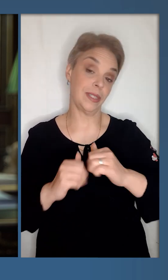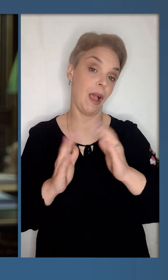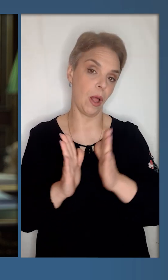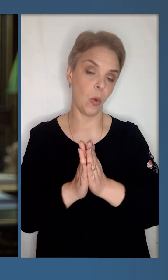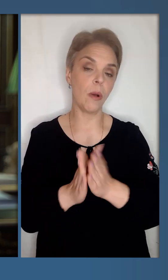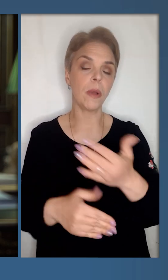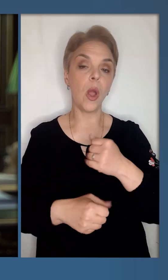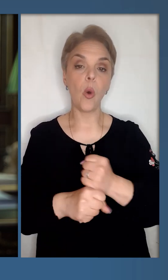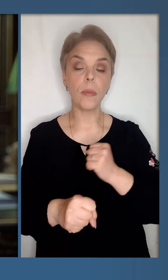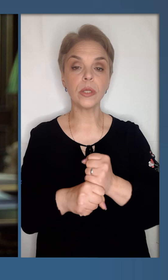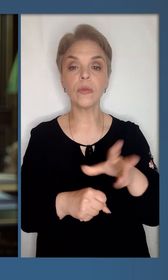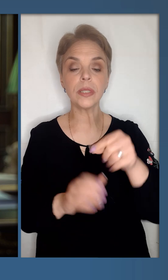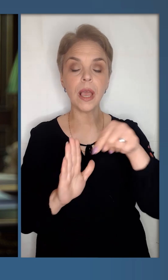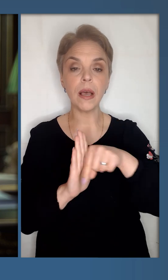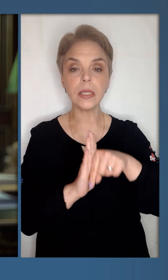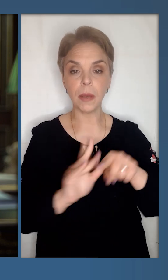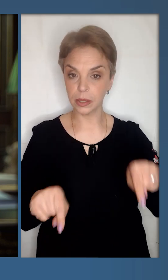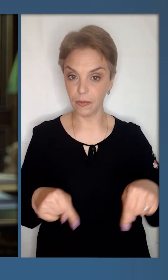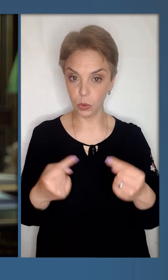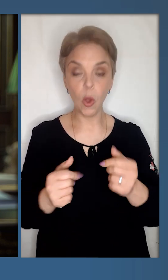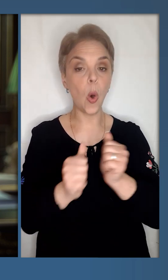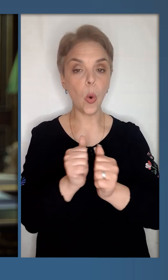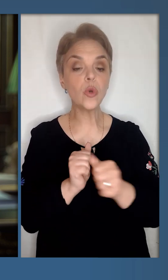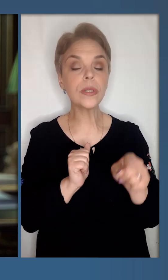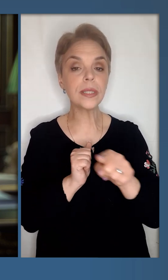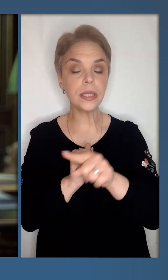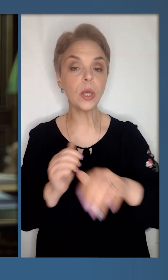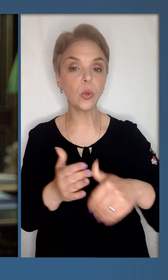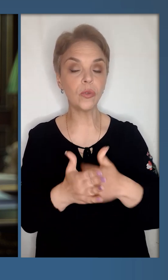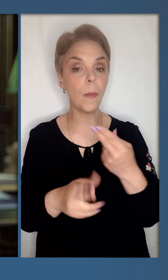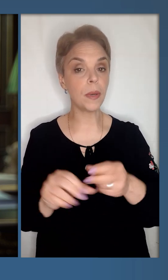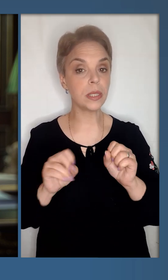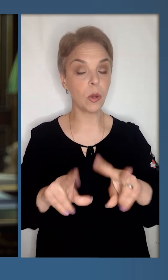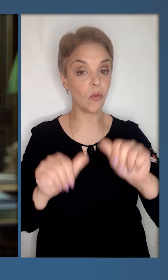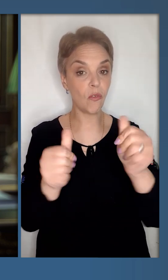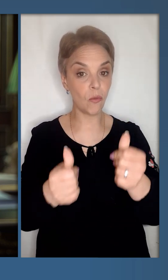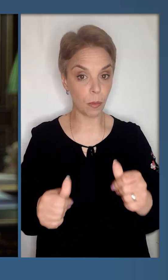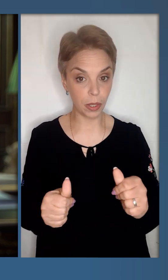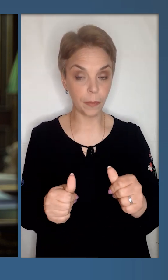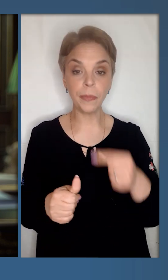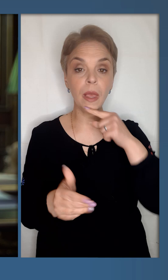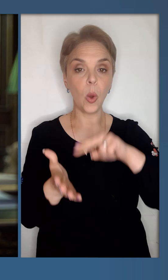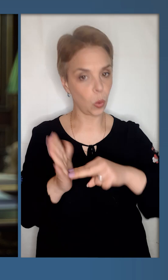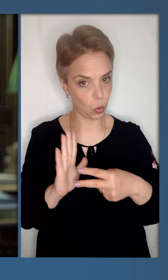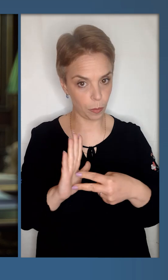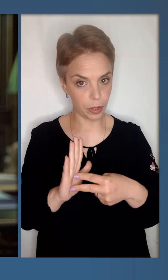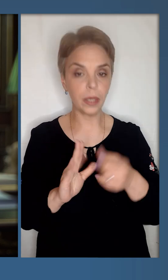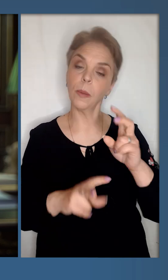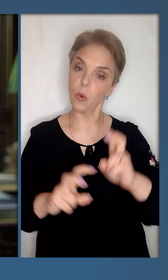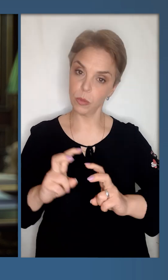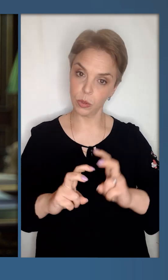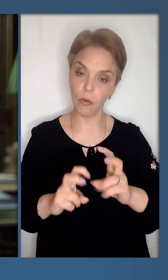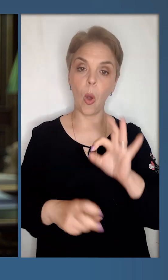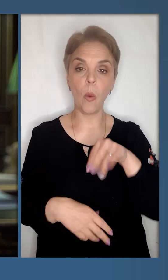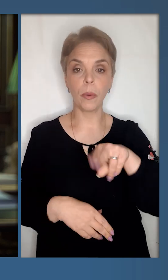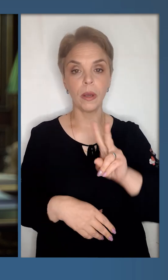Ми опрацьовуємо всі аспекти відновлення, і кожен з них у новому безпековому форматі. Економіка та